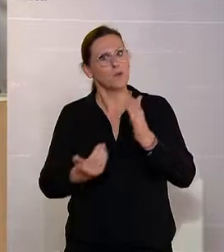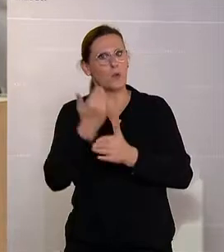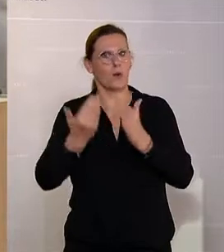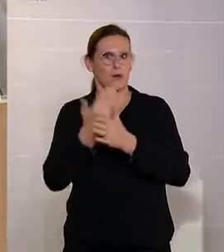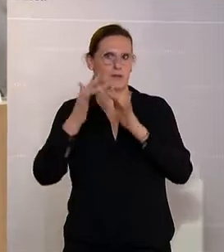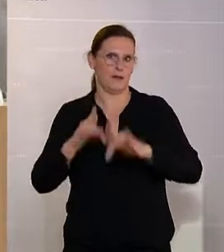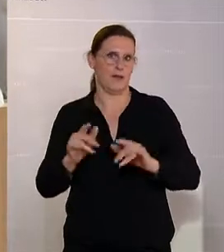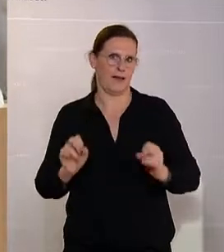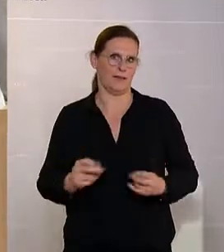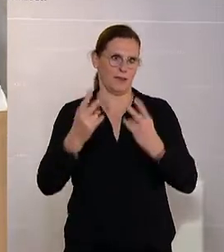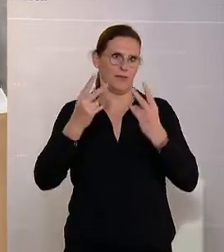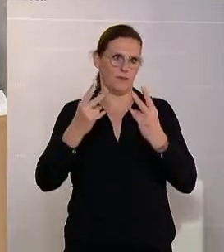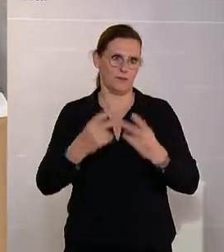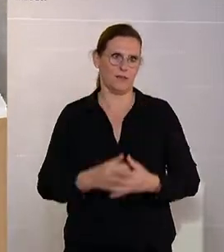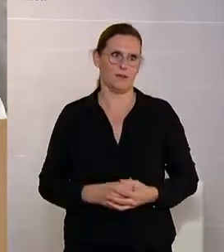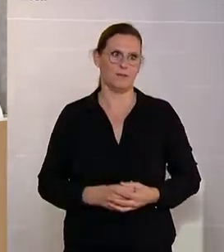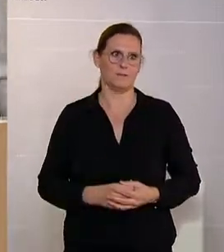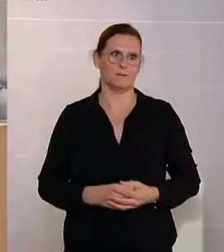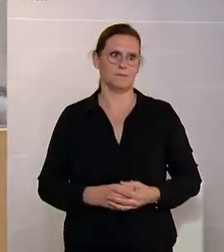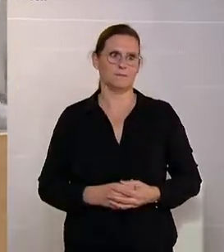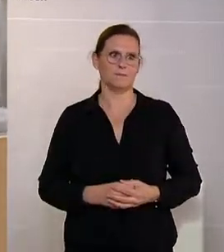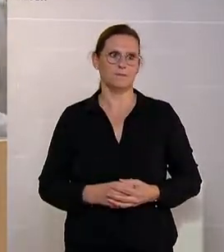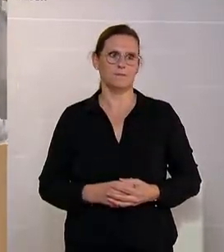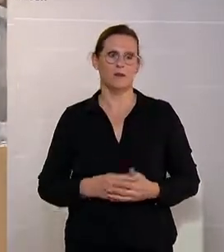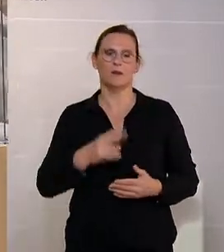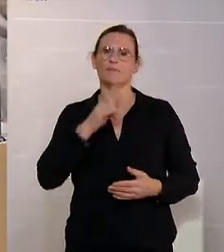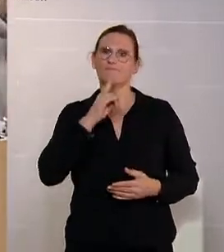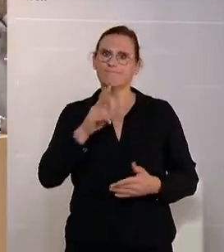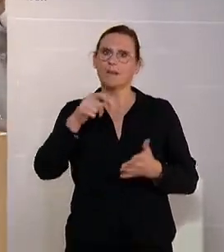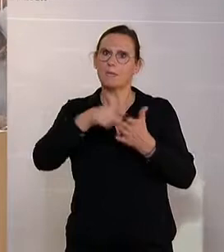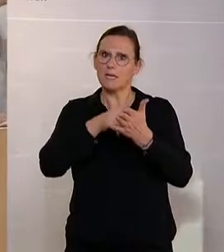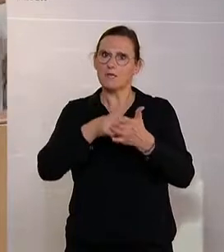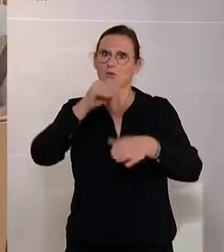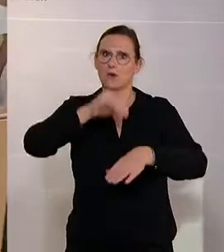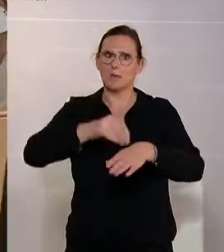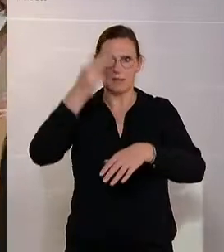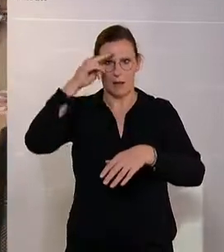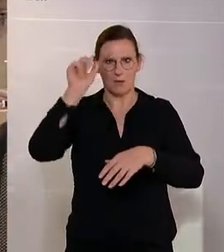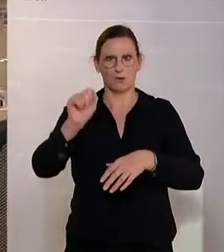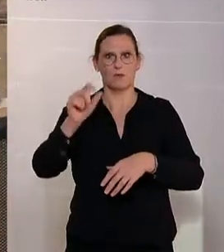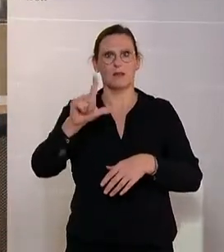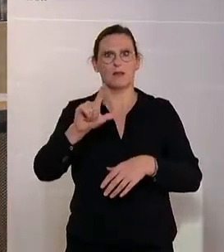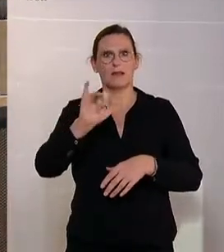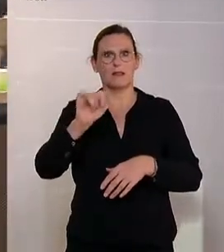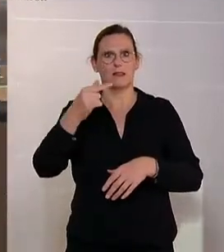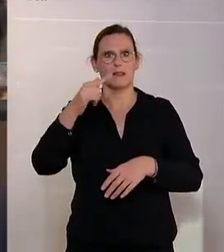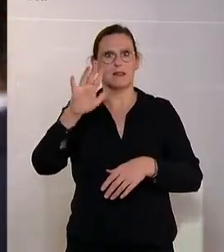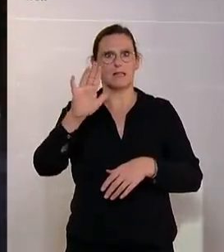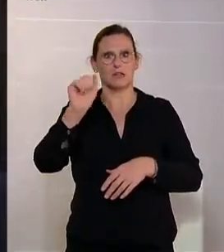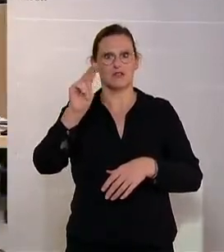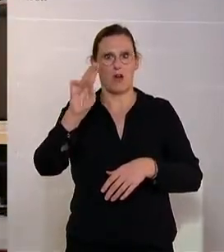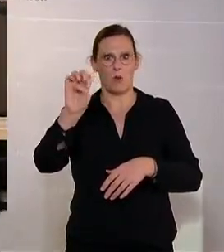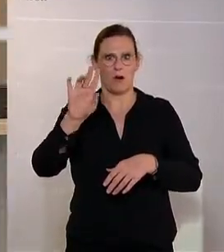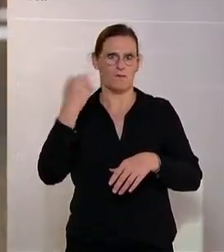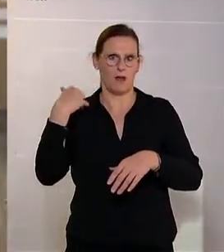Nach der Waldviertlerin Diesner-Weiß hat sich der Waldviertler Martin Litschauer von den Grünen zu einer tatsächlichen Berichtigung